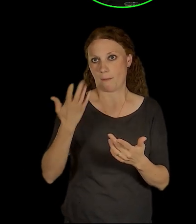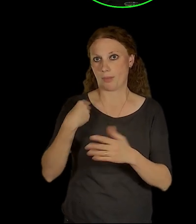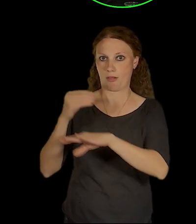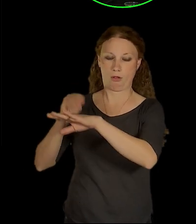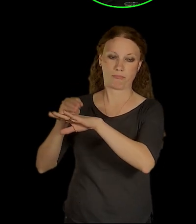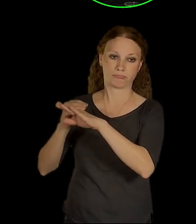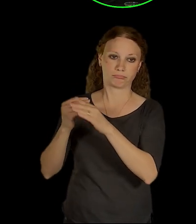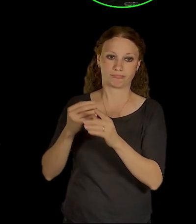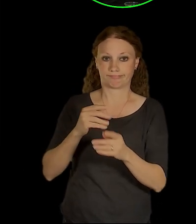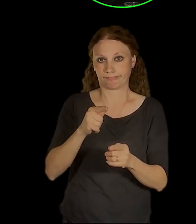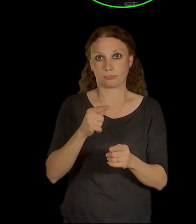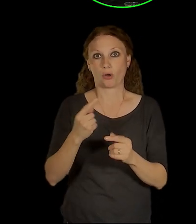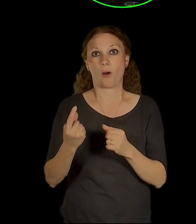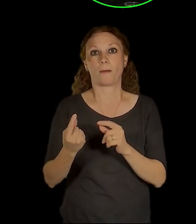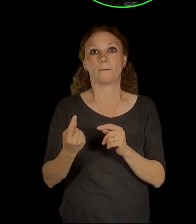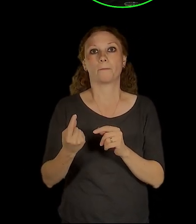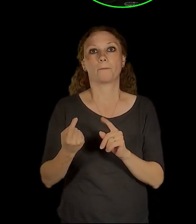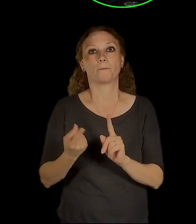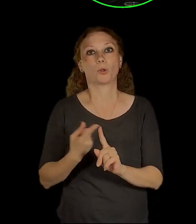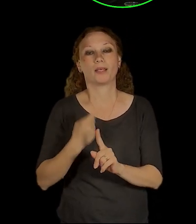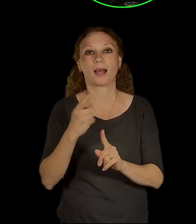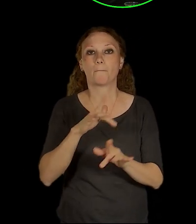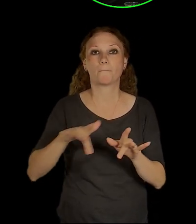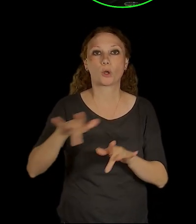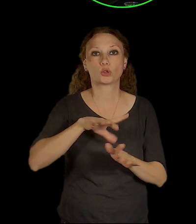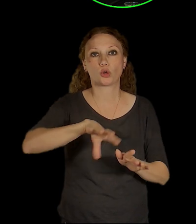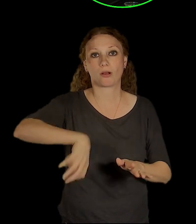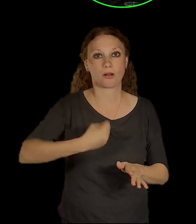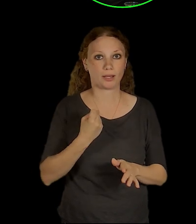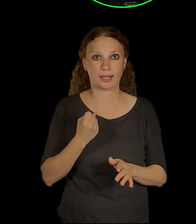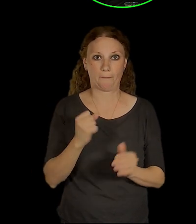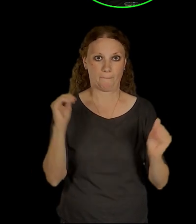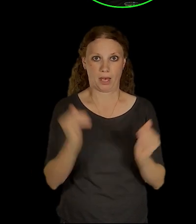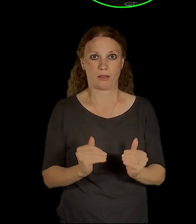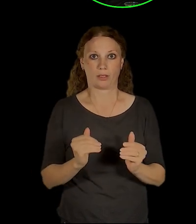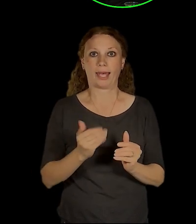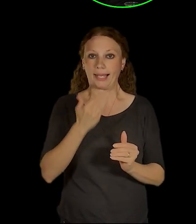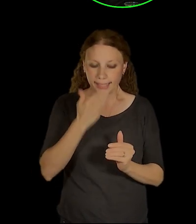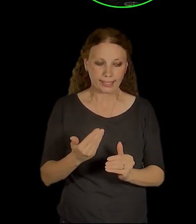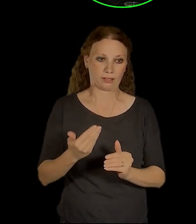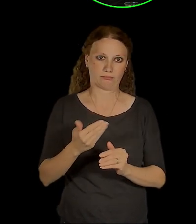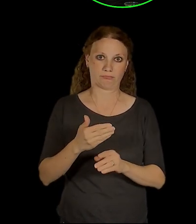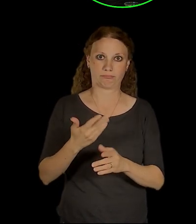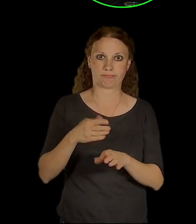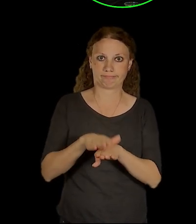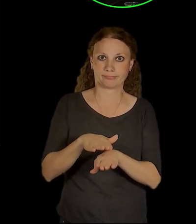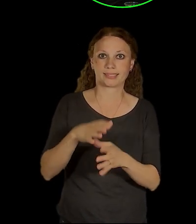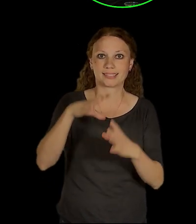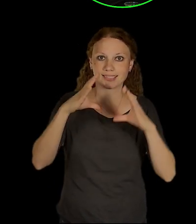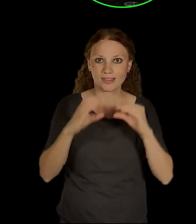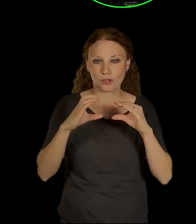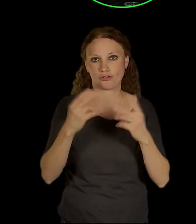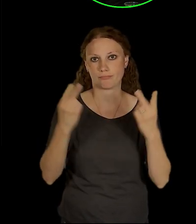té spotřeby plochy a prostoru vůči srovnání, kdyby se to rozprostřelo